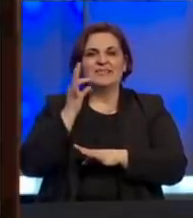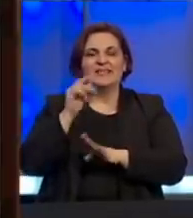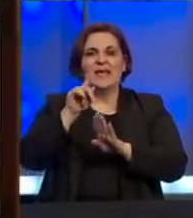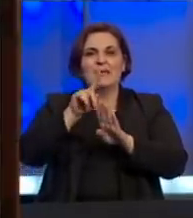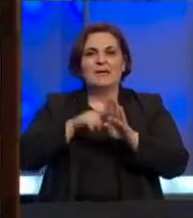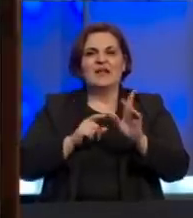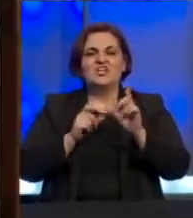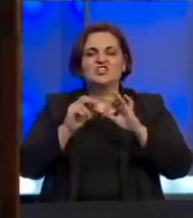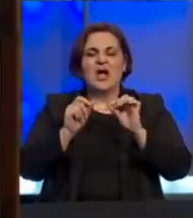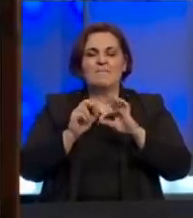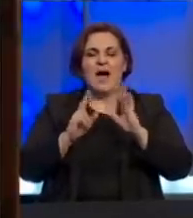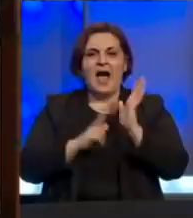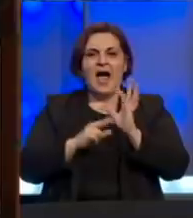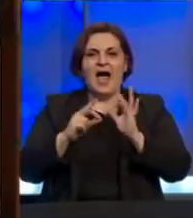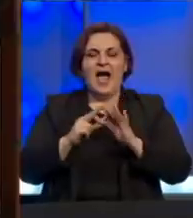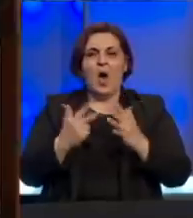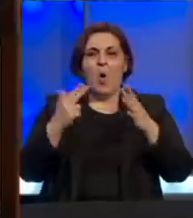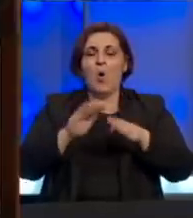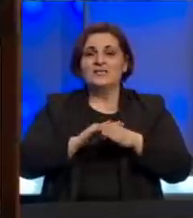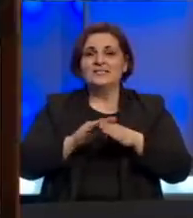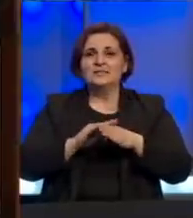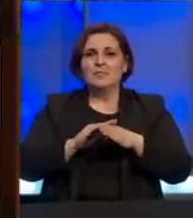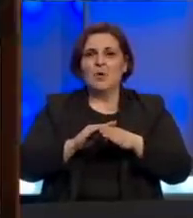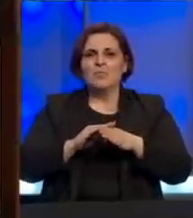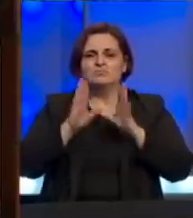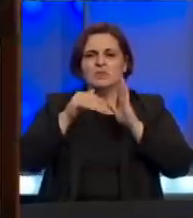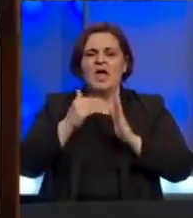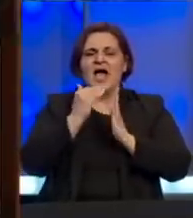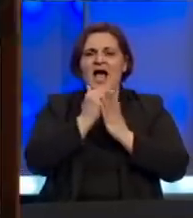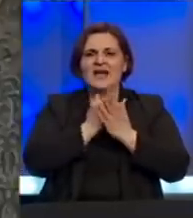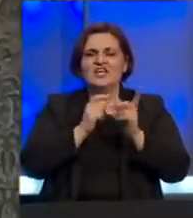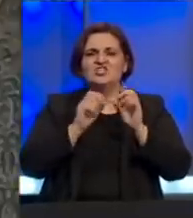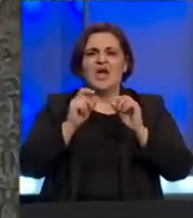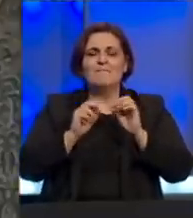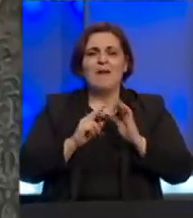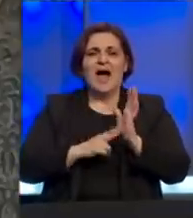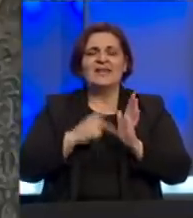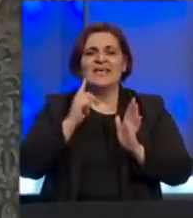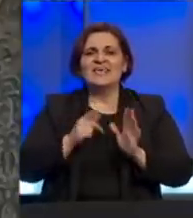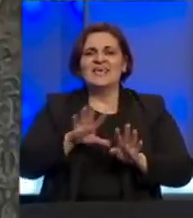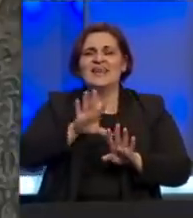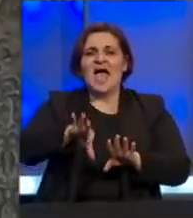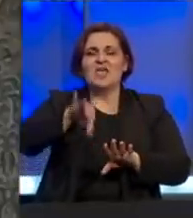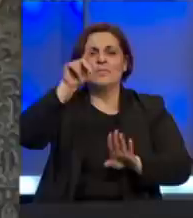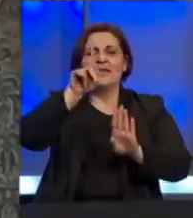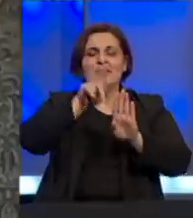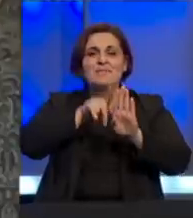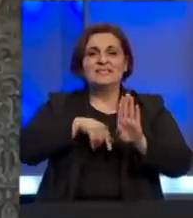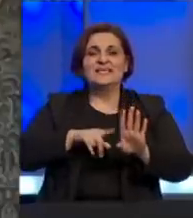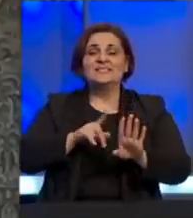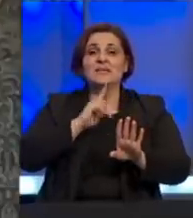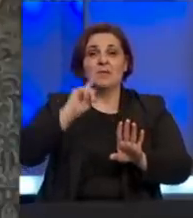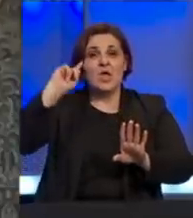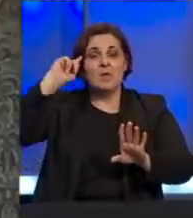mjeseca Šabana Osmi mjesec po hijdžetskom kalendaru je Šaban jedan od najodabranih mjeseci u kojem je